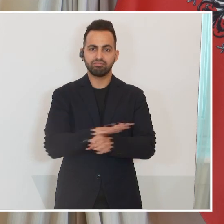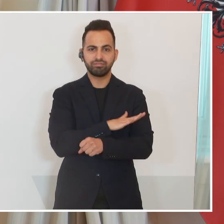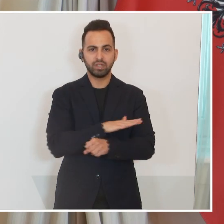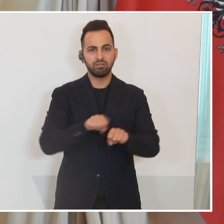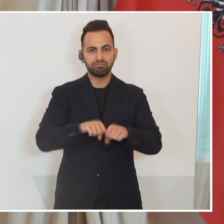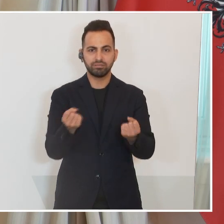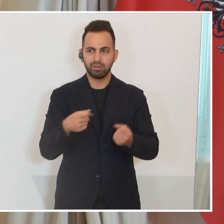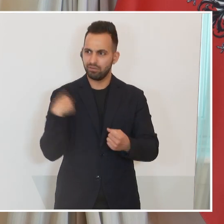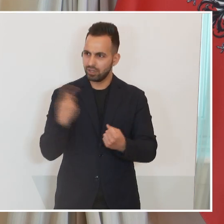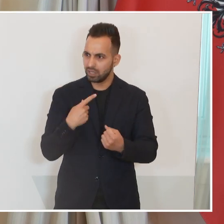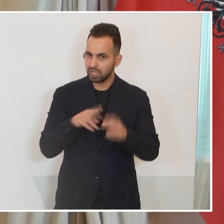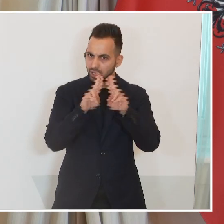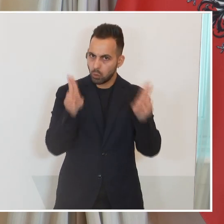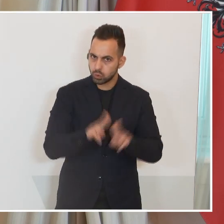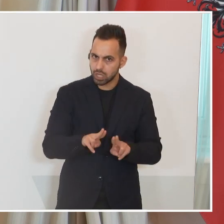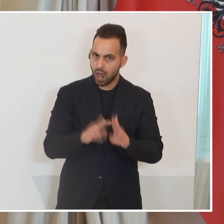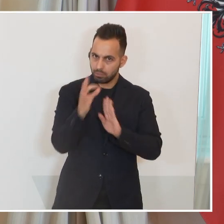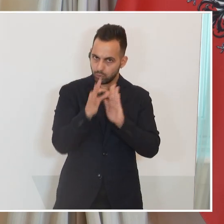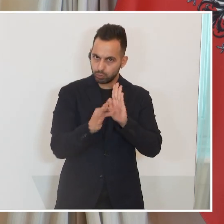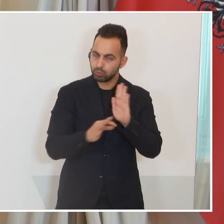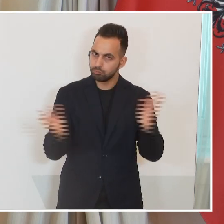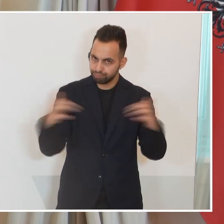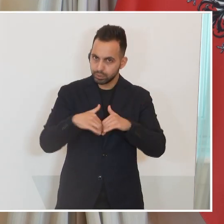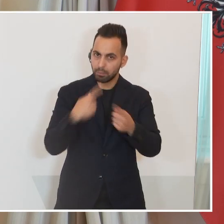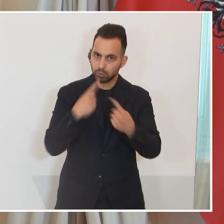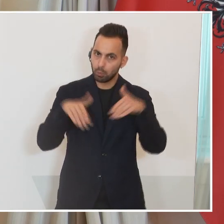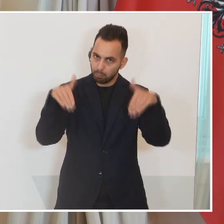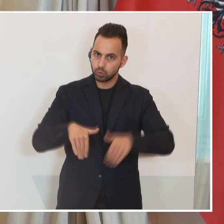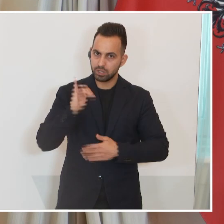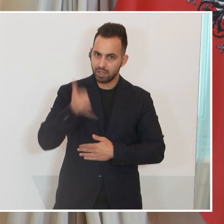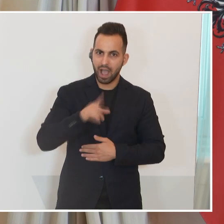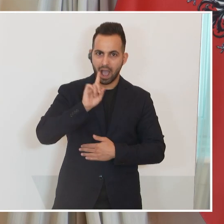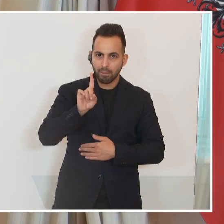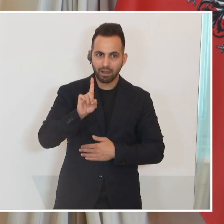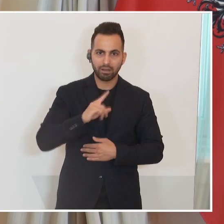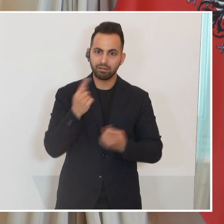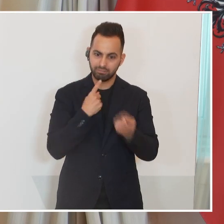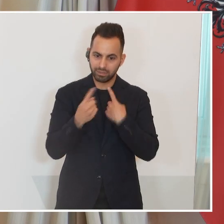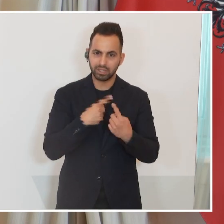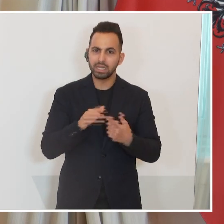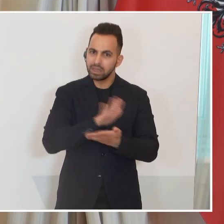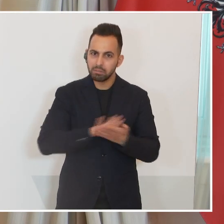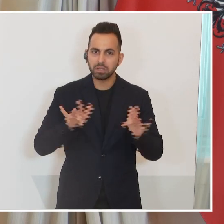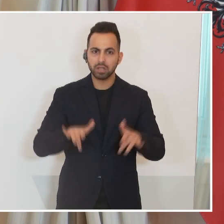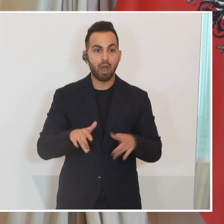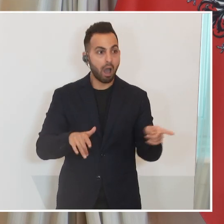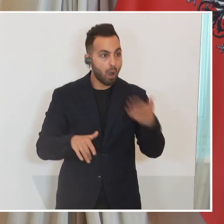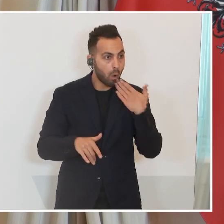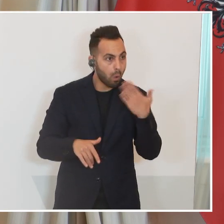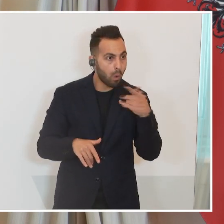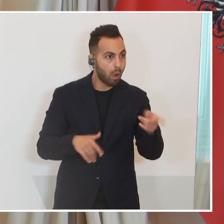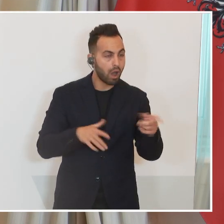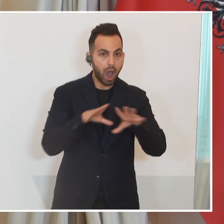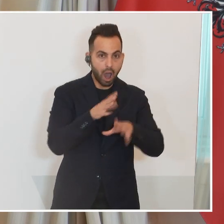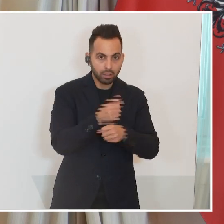international diskutiert werden müssen. Aber es gibt niemals dafür eine Rechtfertigung, den Krieg zu